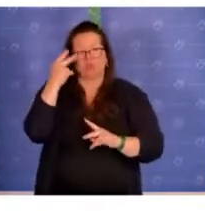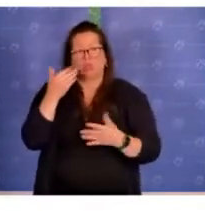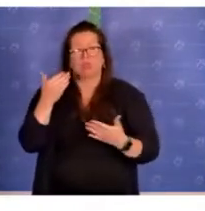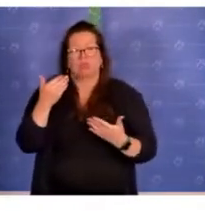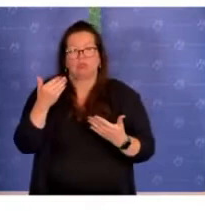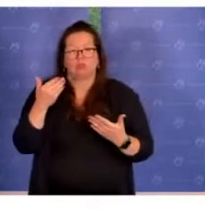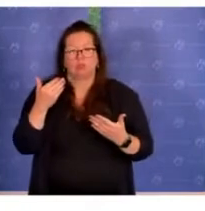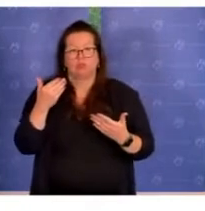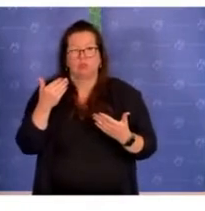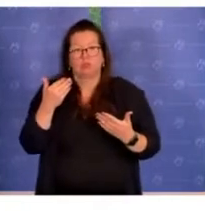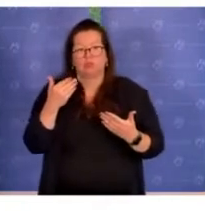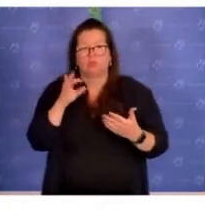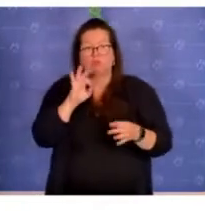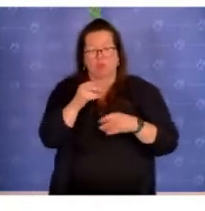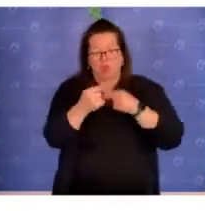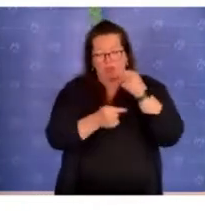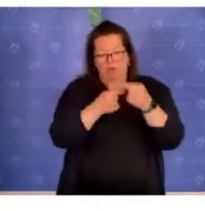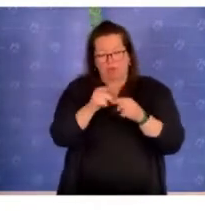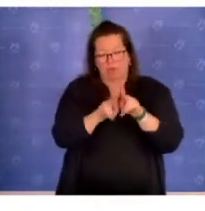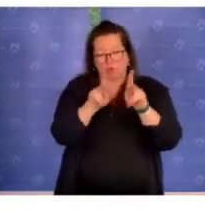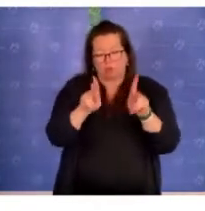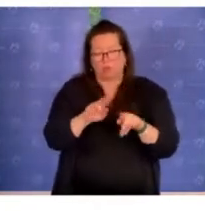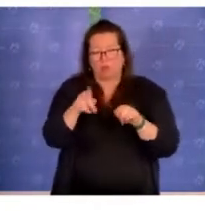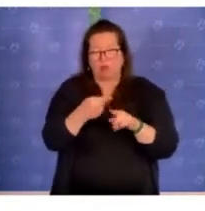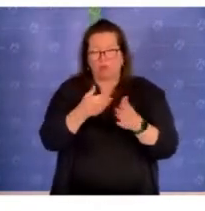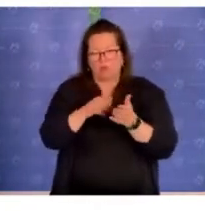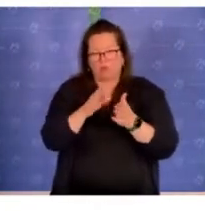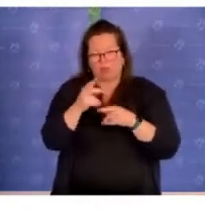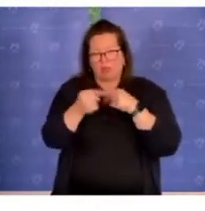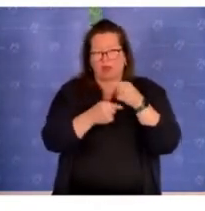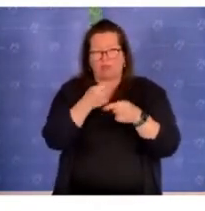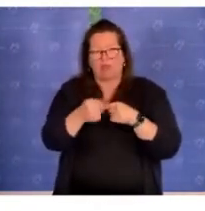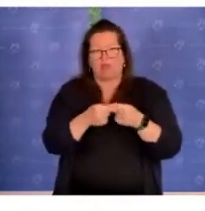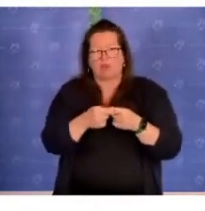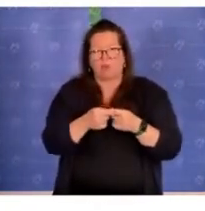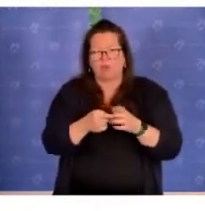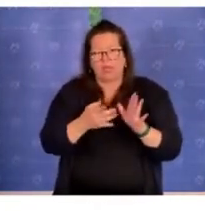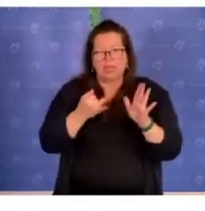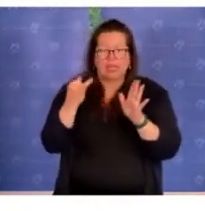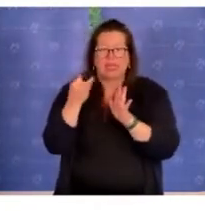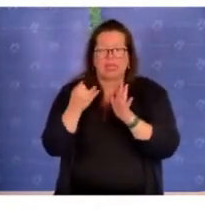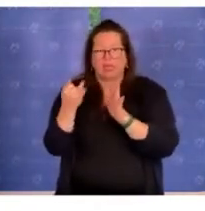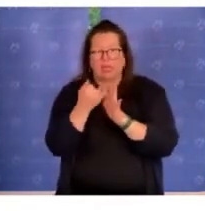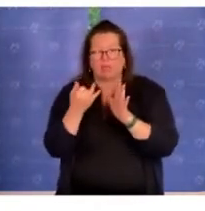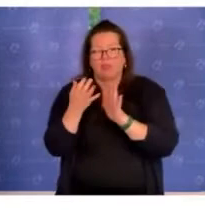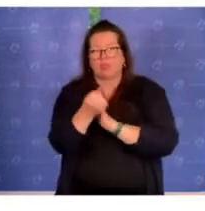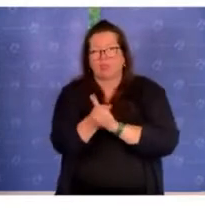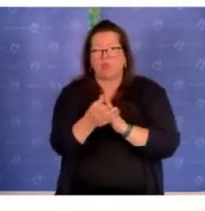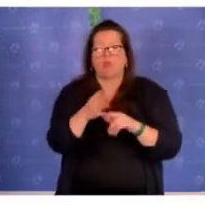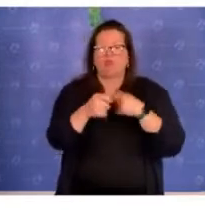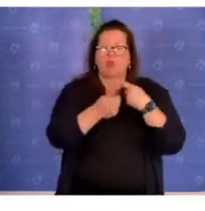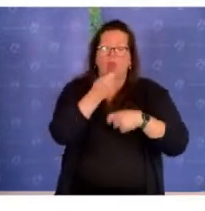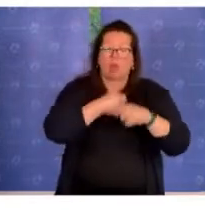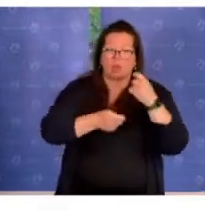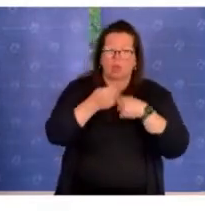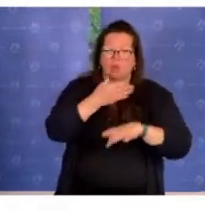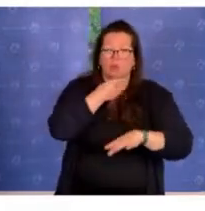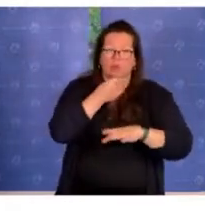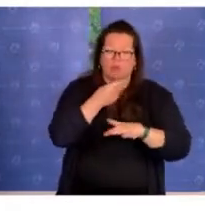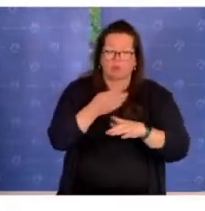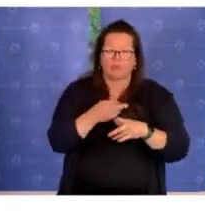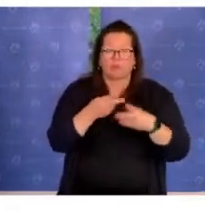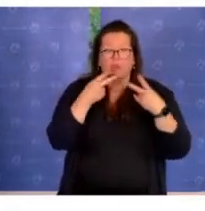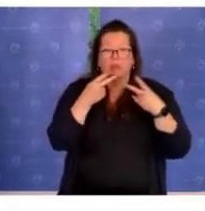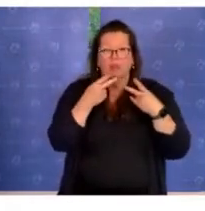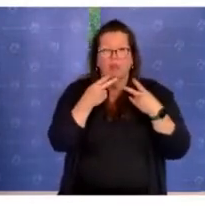immer auch, nicht nur bei der Entwicklung des Konzepts, sondern auch bei der Weiterentwicklung, bei Identifizierung von Handlungsbedarfen, um eine enge Einbindung von